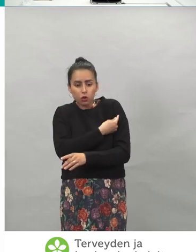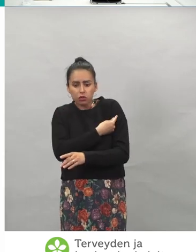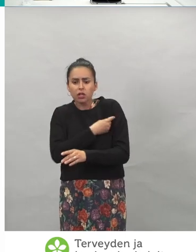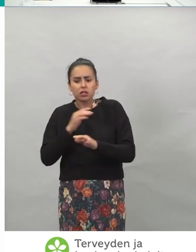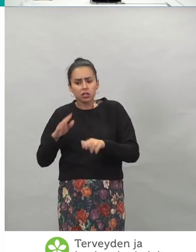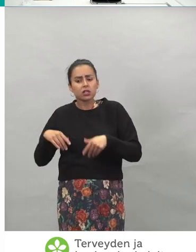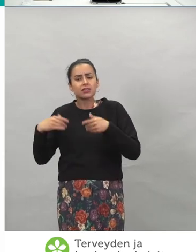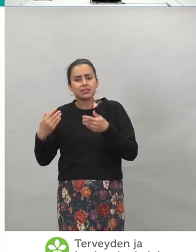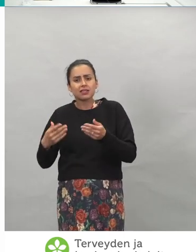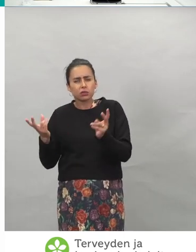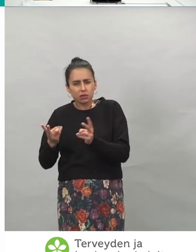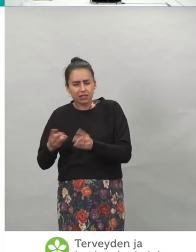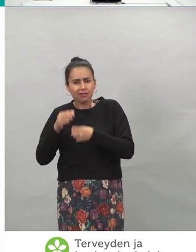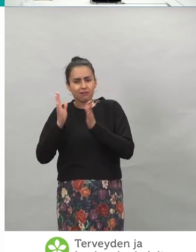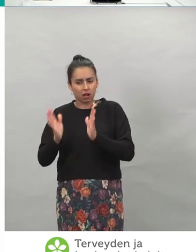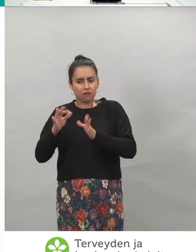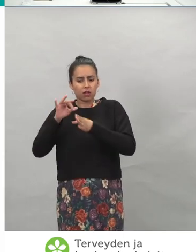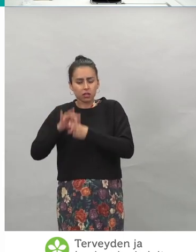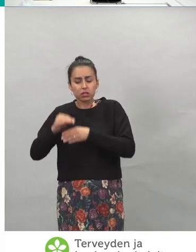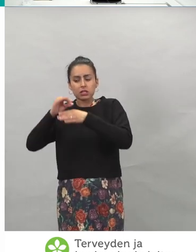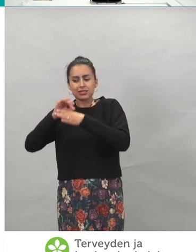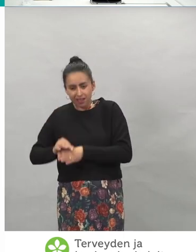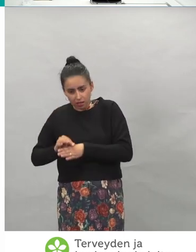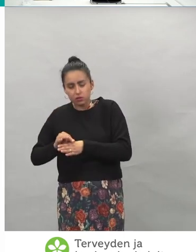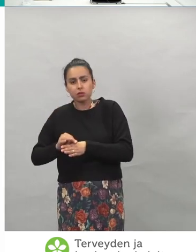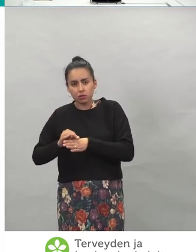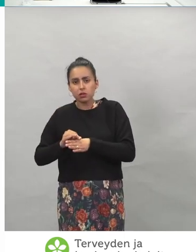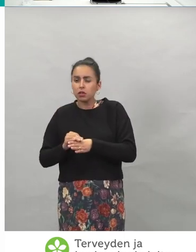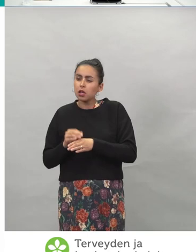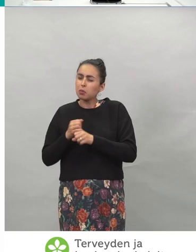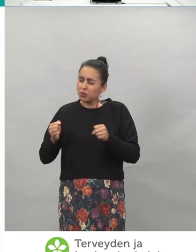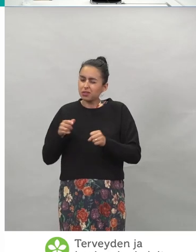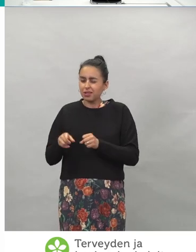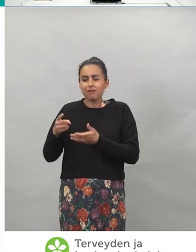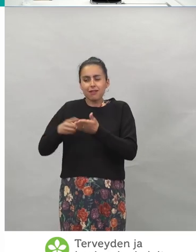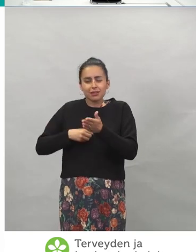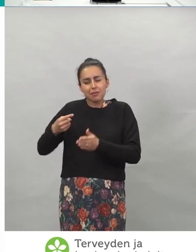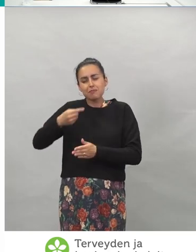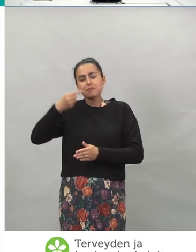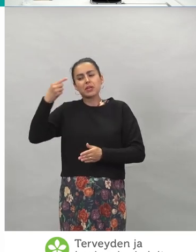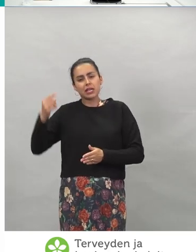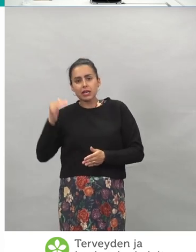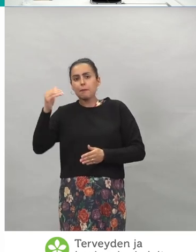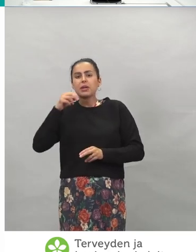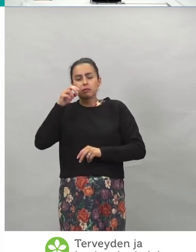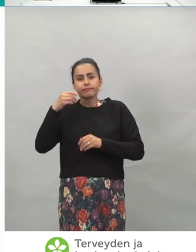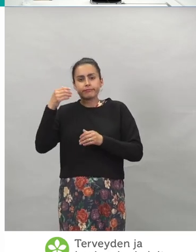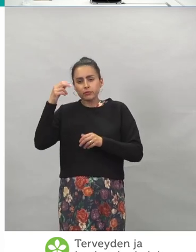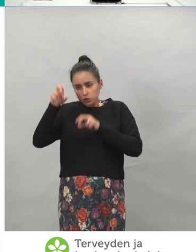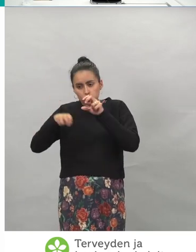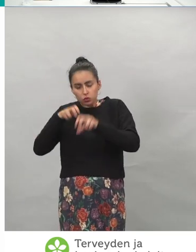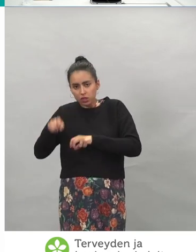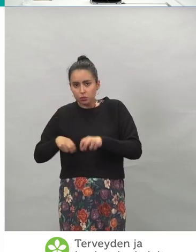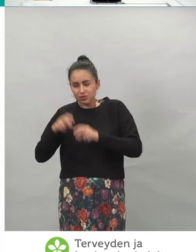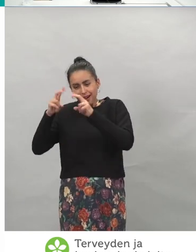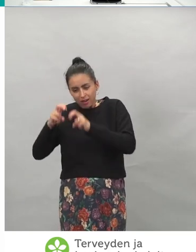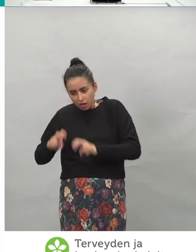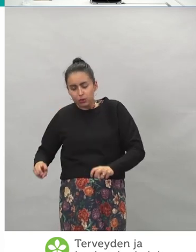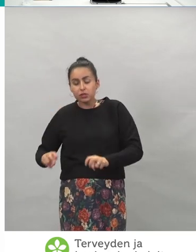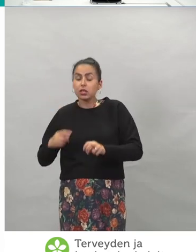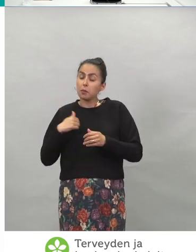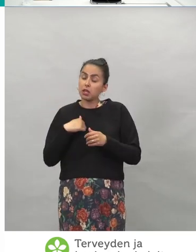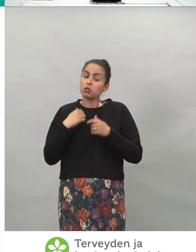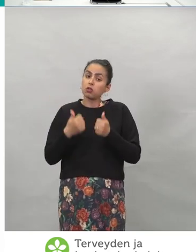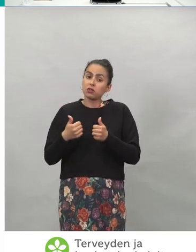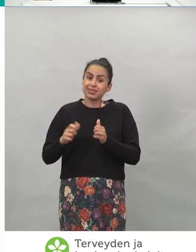tautiin. Ja se taas vaatii paljon pitkällisempää analyysiä. Ja siihen me toivottavasti tullaan jo ensi viikolla, että voidaan teille